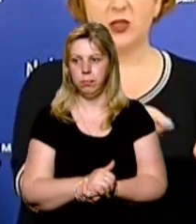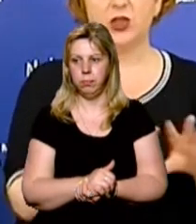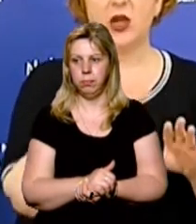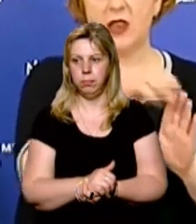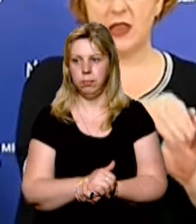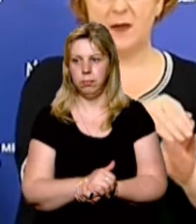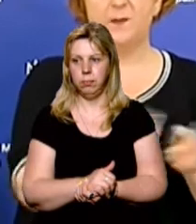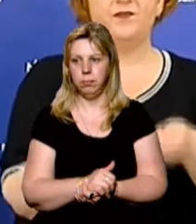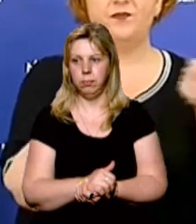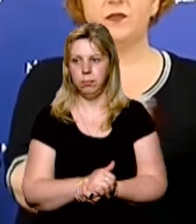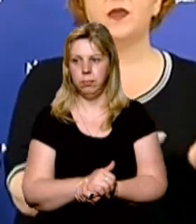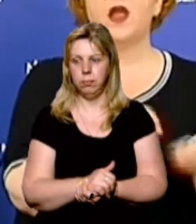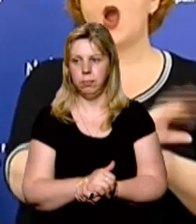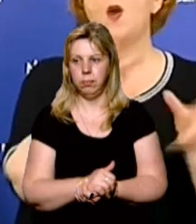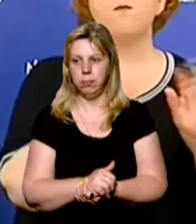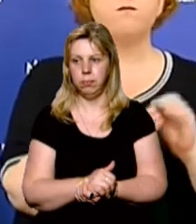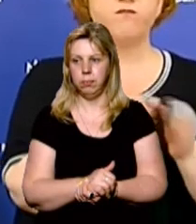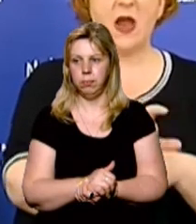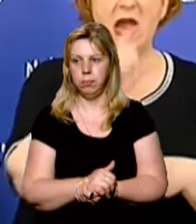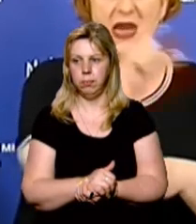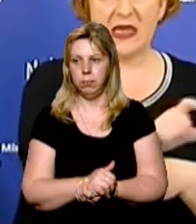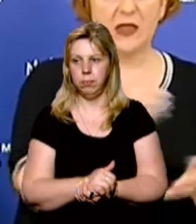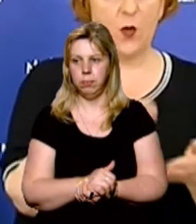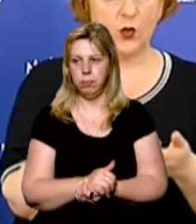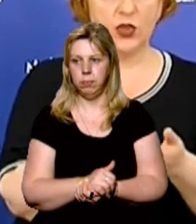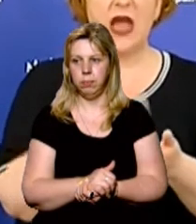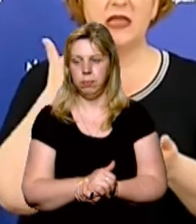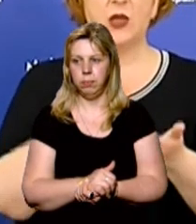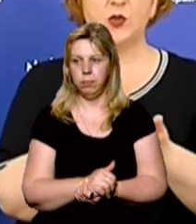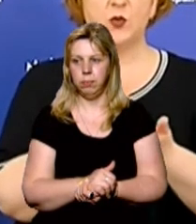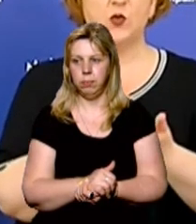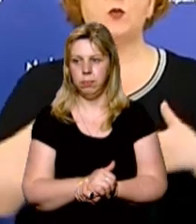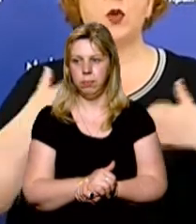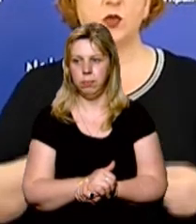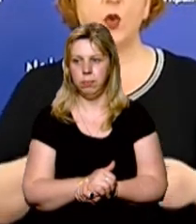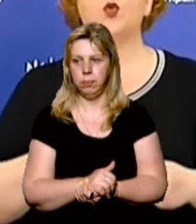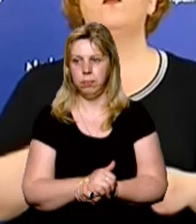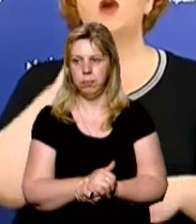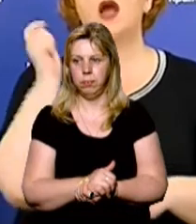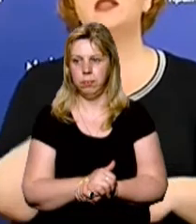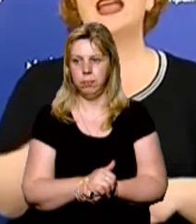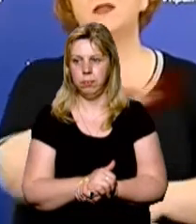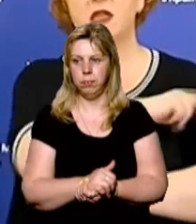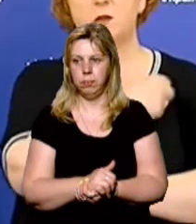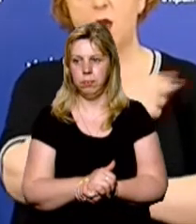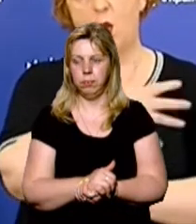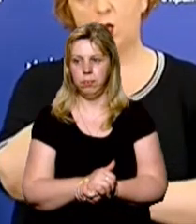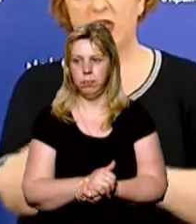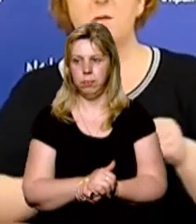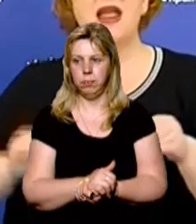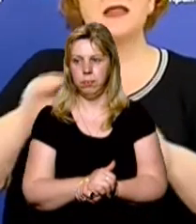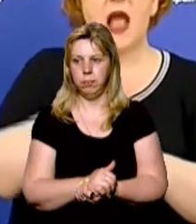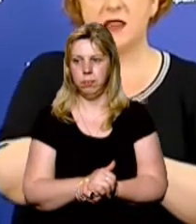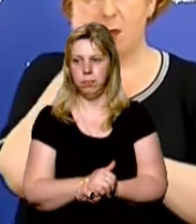коштів з Національної служби здоров'я України, і всі медики, які надають медичну допомогу, отримали надбавки передбачені чинним